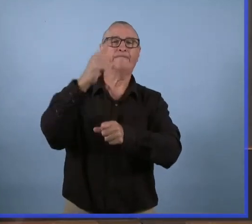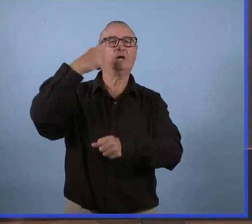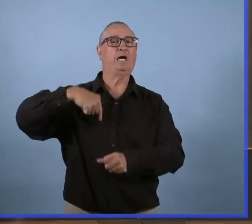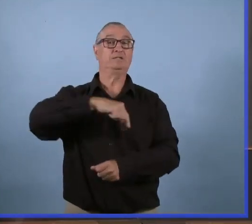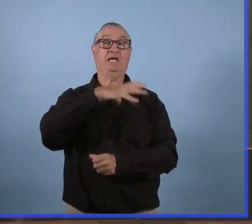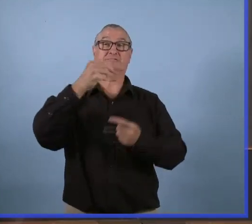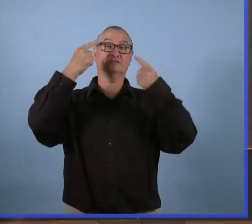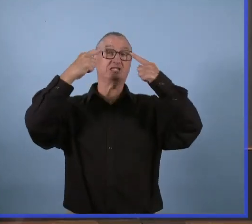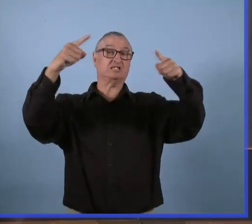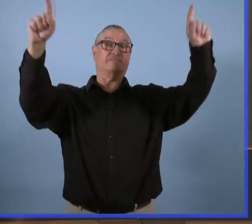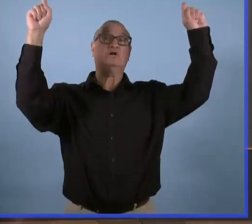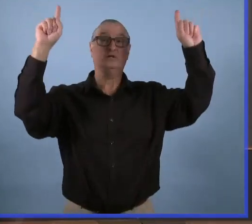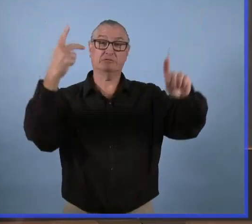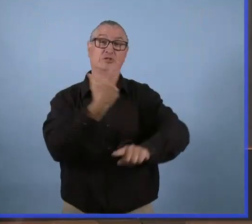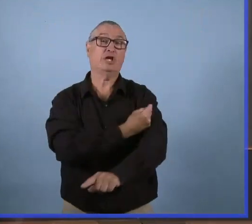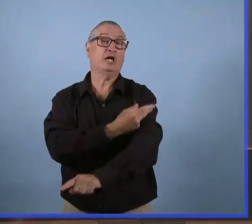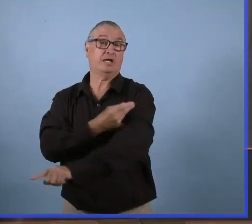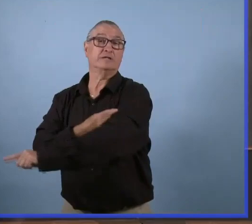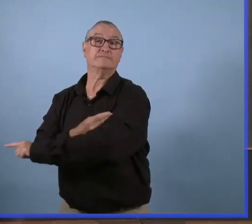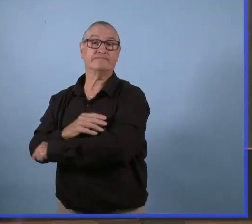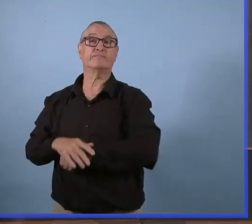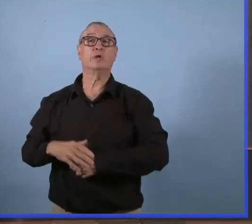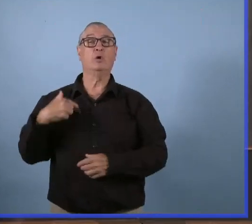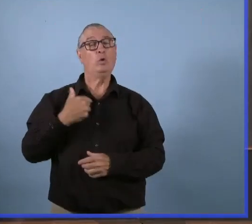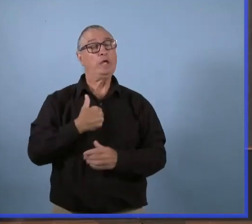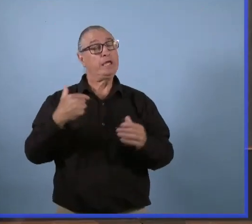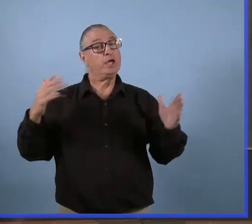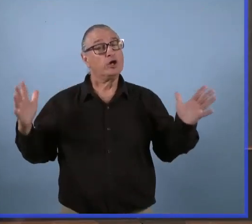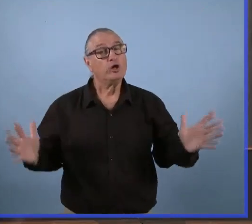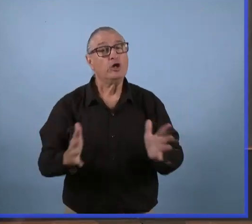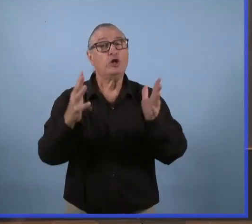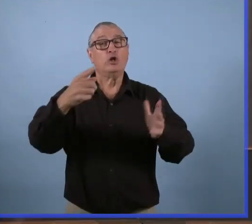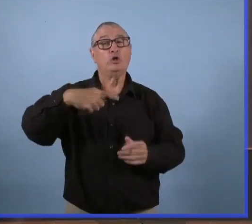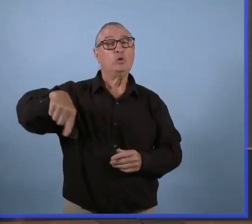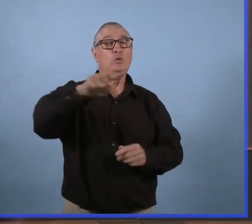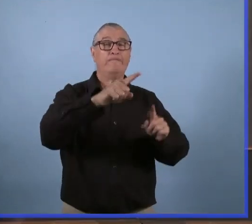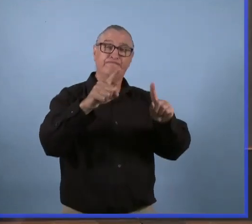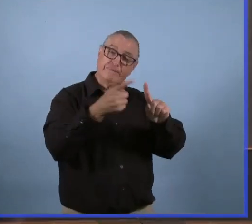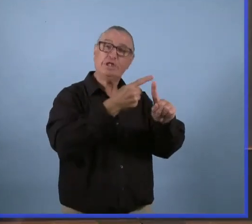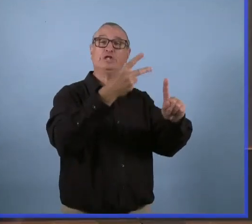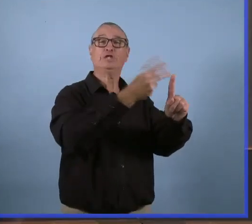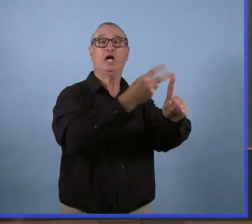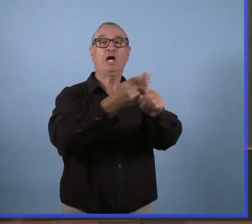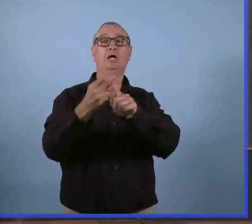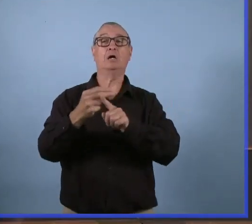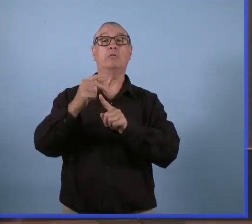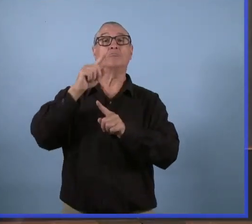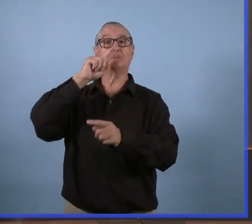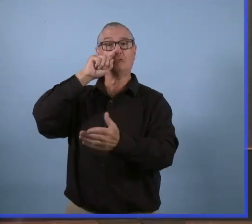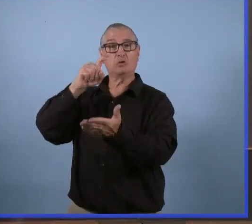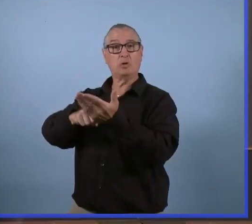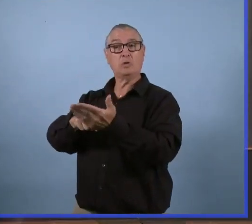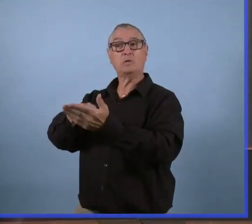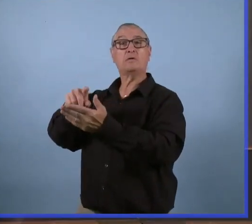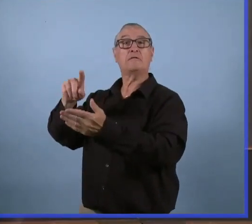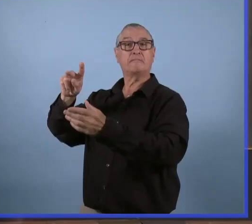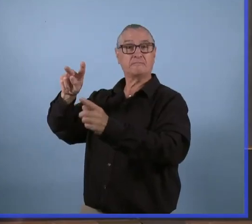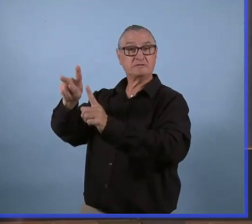même par rapport aux variants. Donc on doit vraiment pousser le vaccin. Et c'est ce qu'on est en train de faire.